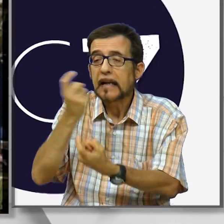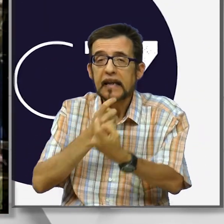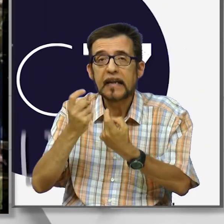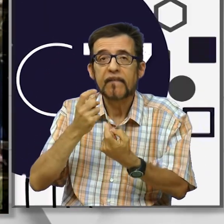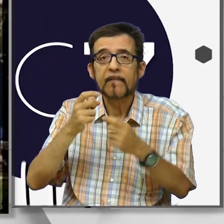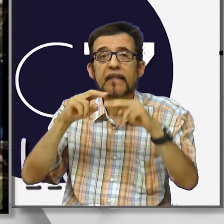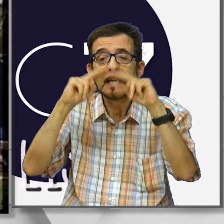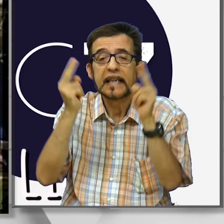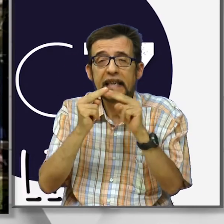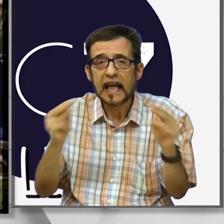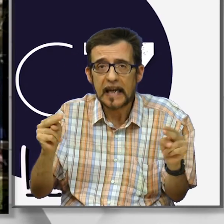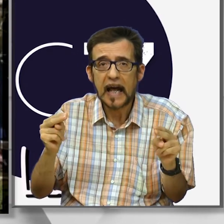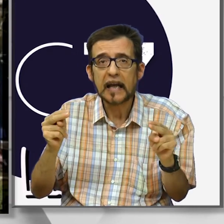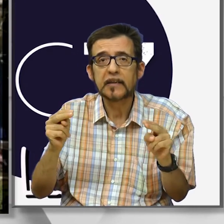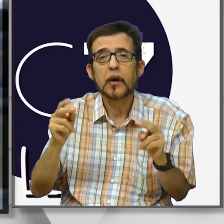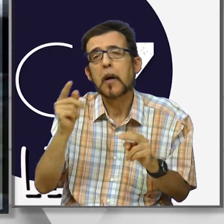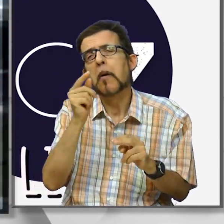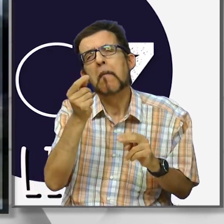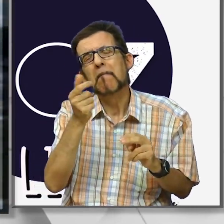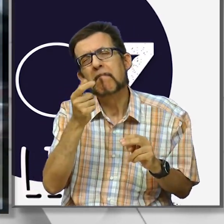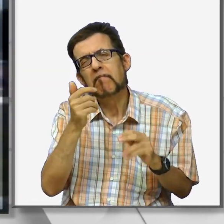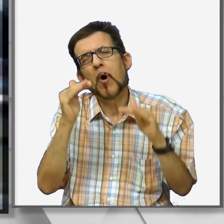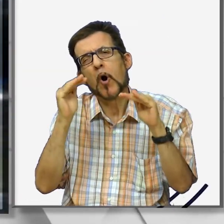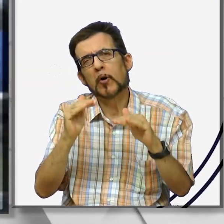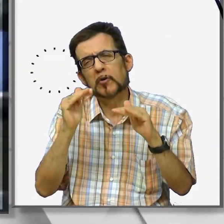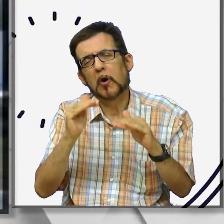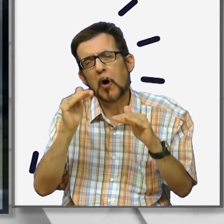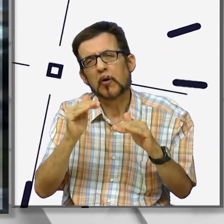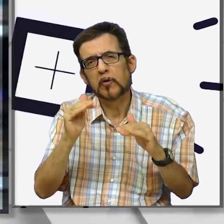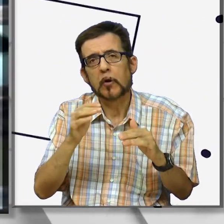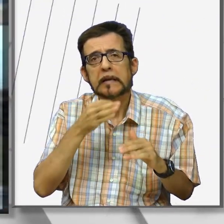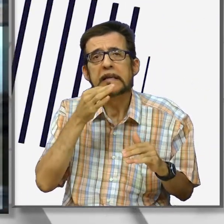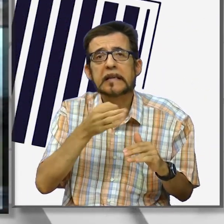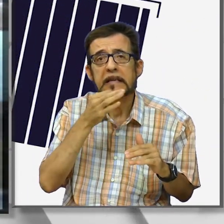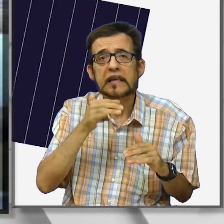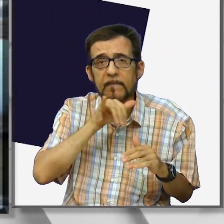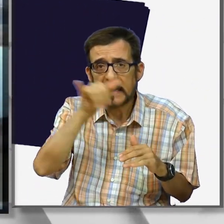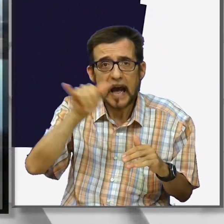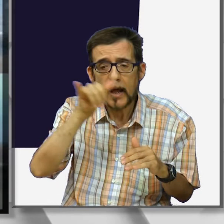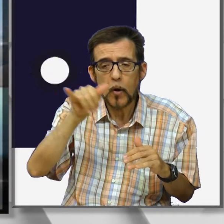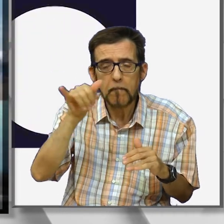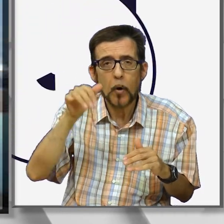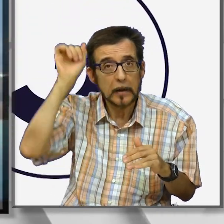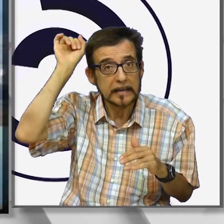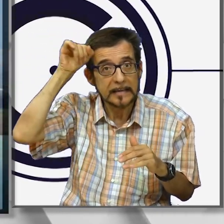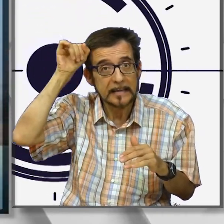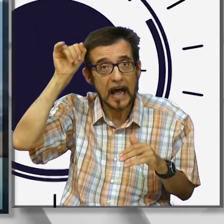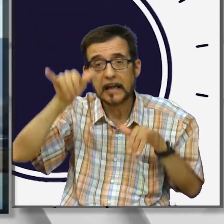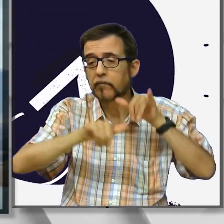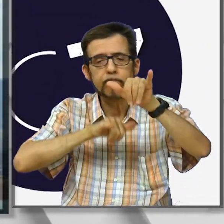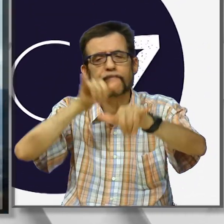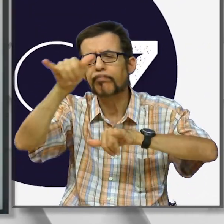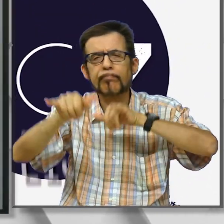gli internazionali siamo ancora un po' alla di sotto. Questo vuol dire che negli aeroporti sardi transitano